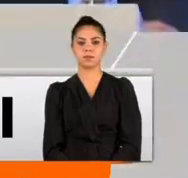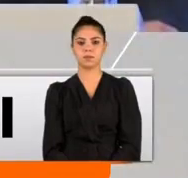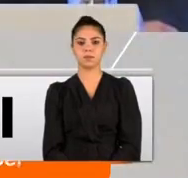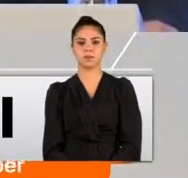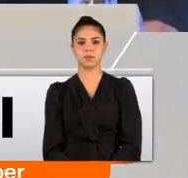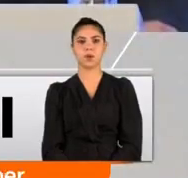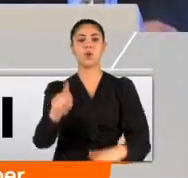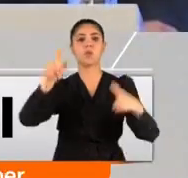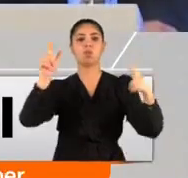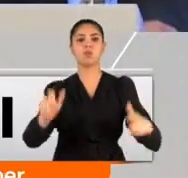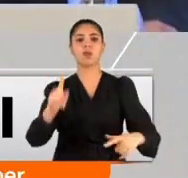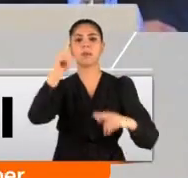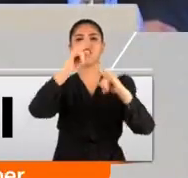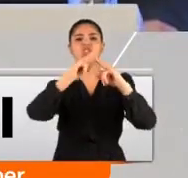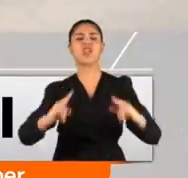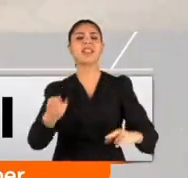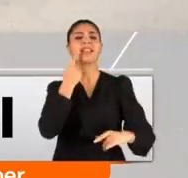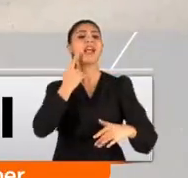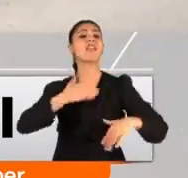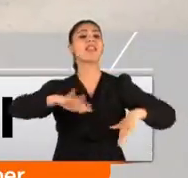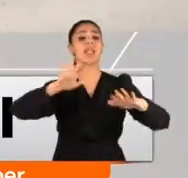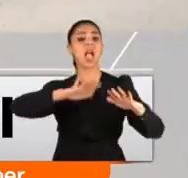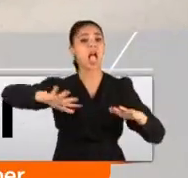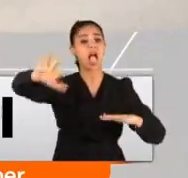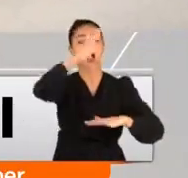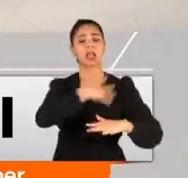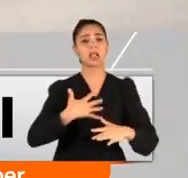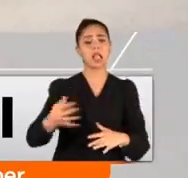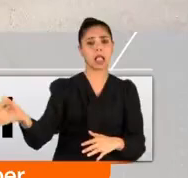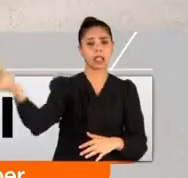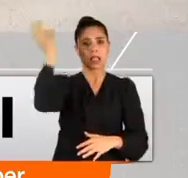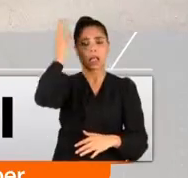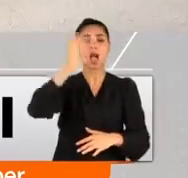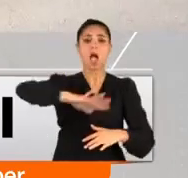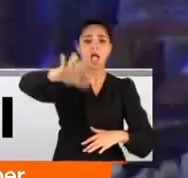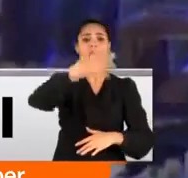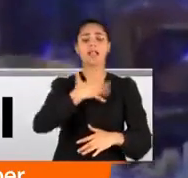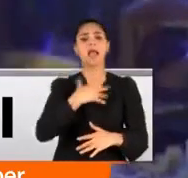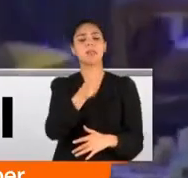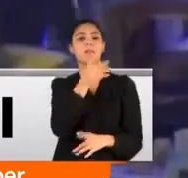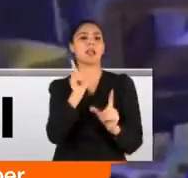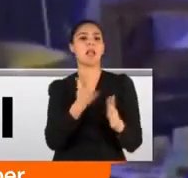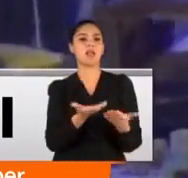Burası bir çadır devleti değil. Herkes aklını başına alsın, herkes de haddini bilsin.